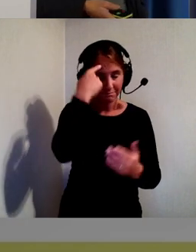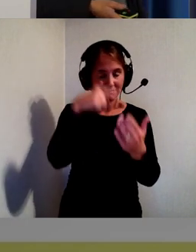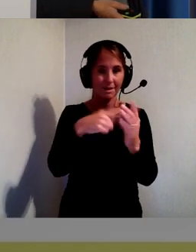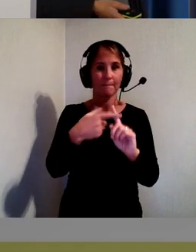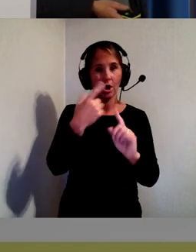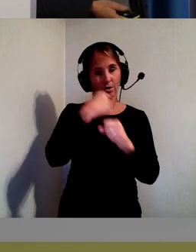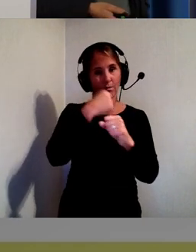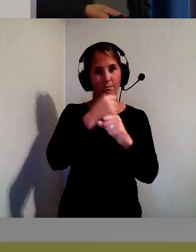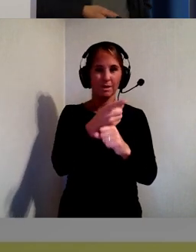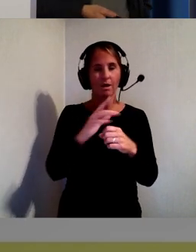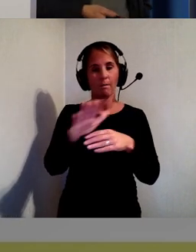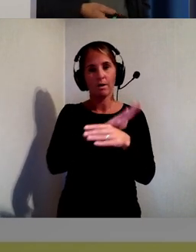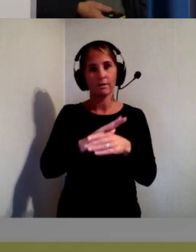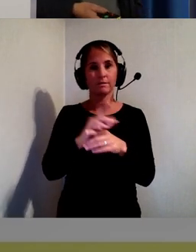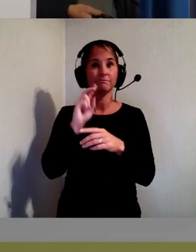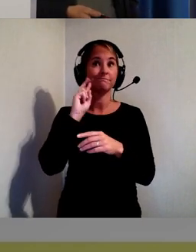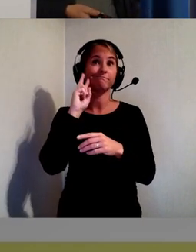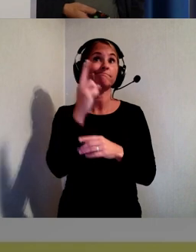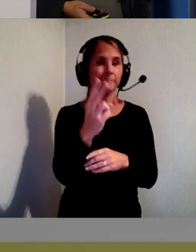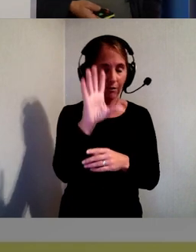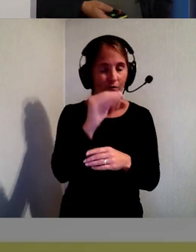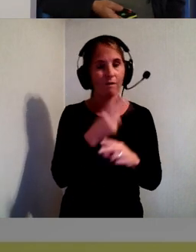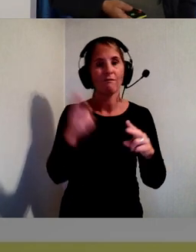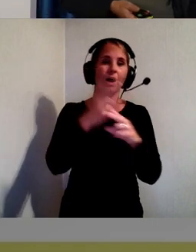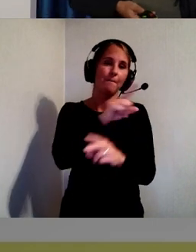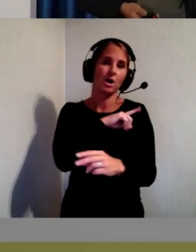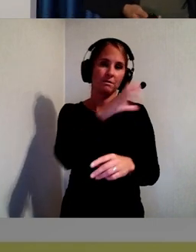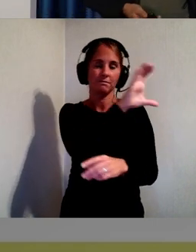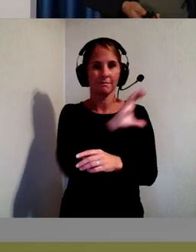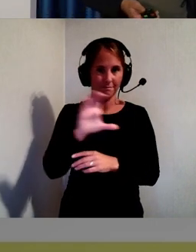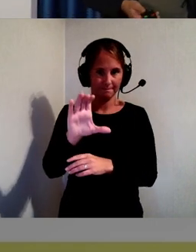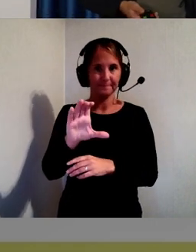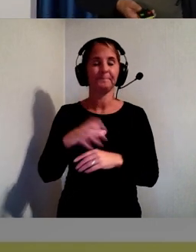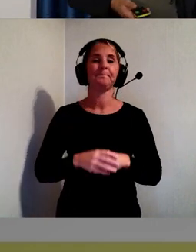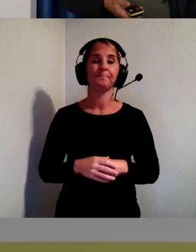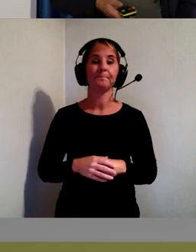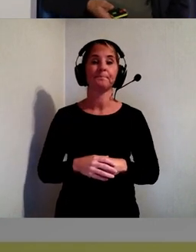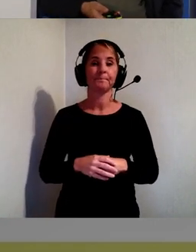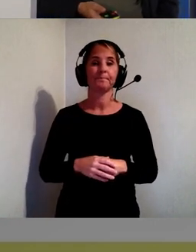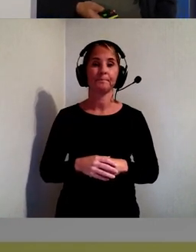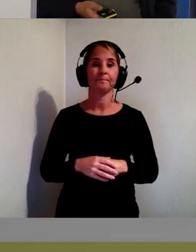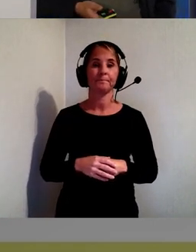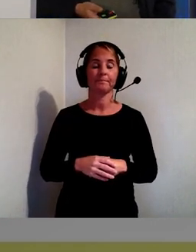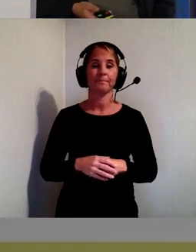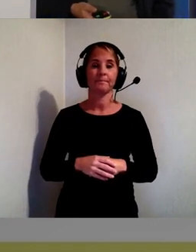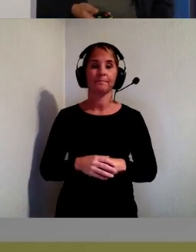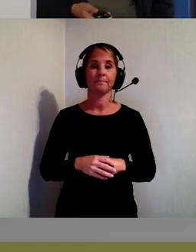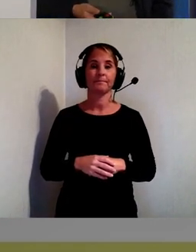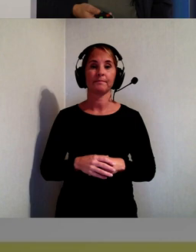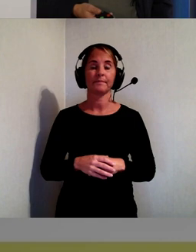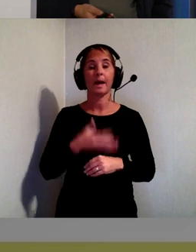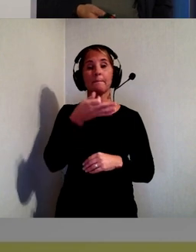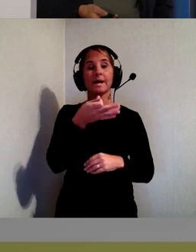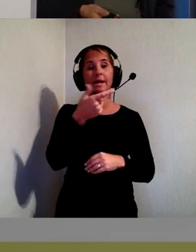Och året efter så kommer vi få ännu mer. Och i det här så kommer PTS